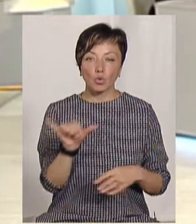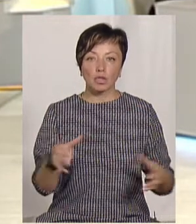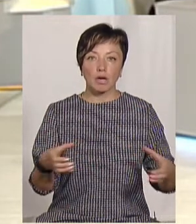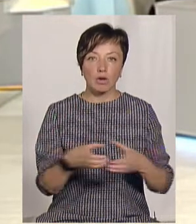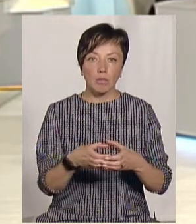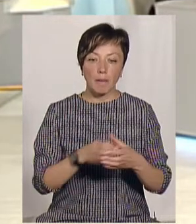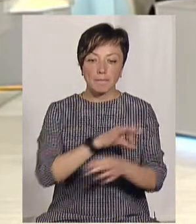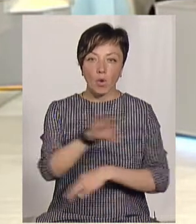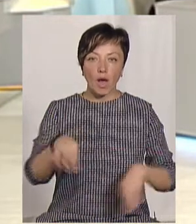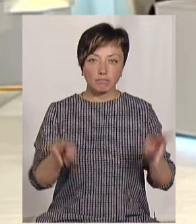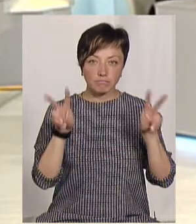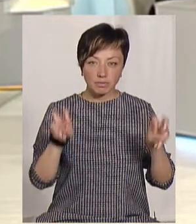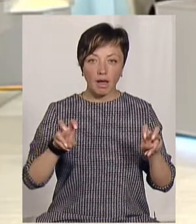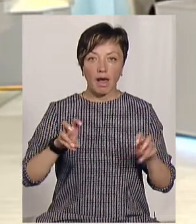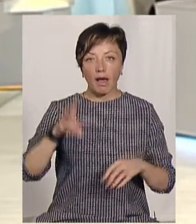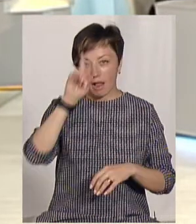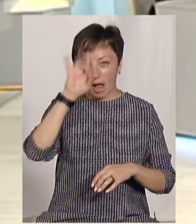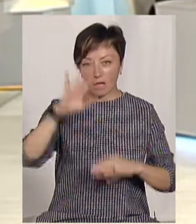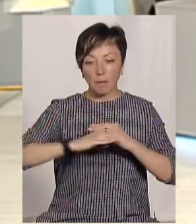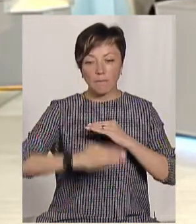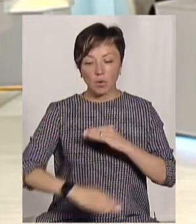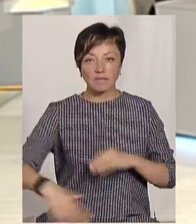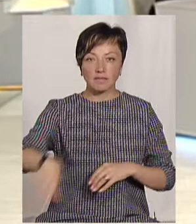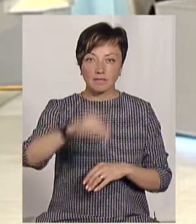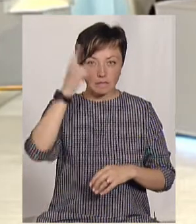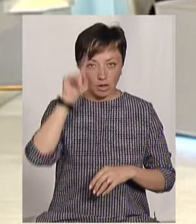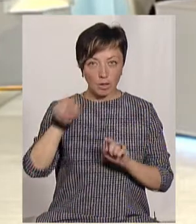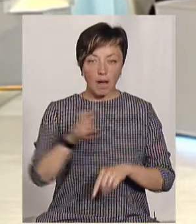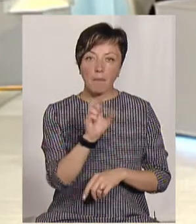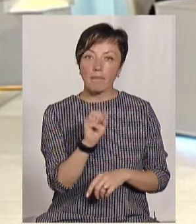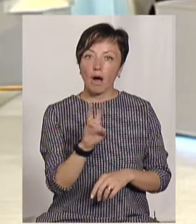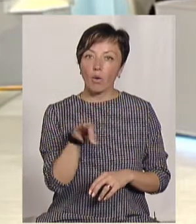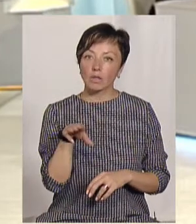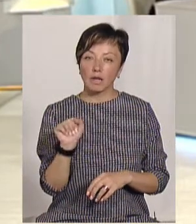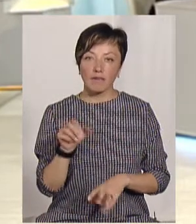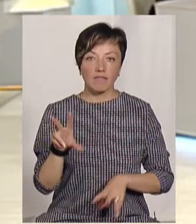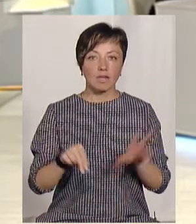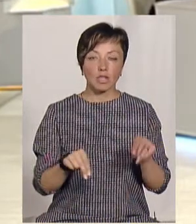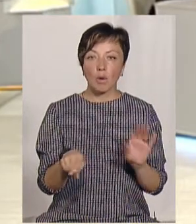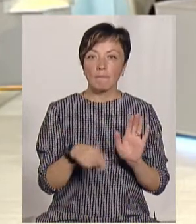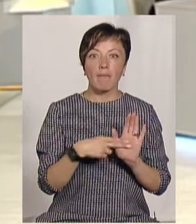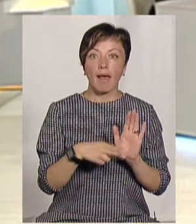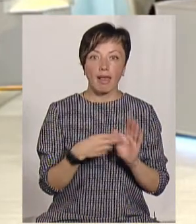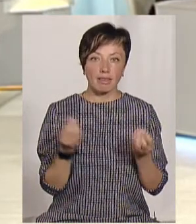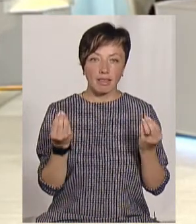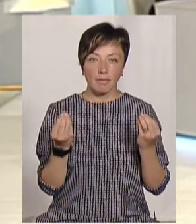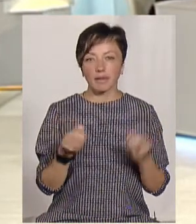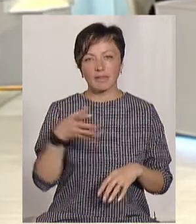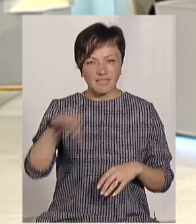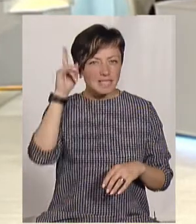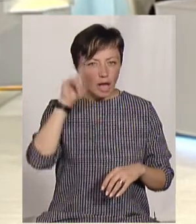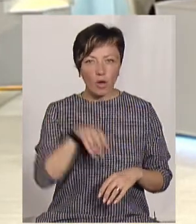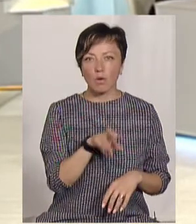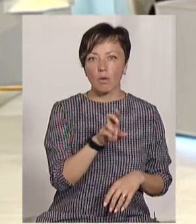Проєкт Легенди Понизя. Всі знають, що там Бакота. Бакота – це такий, я взагалі вважаю, бренд. Буковель всі